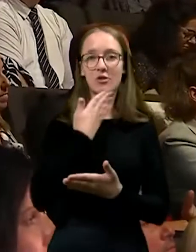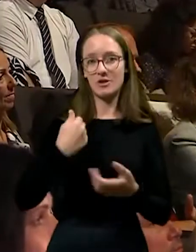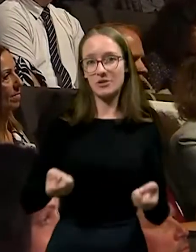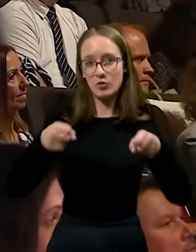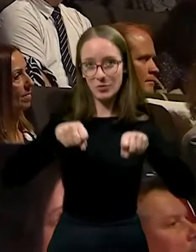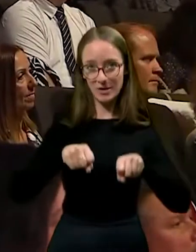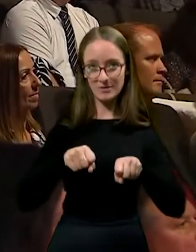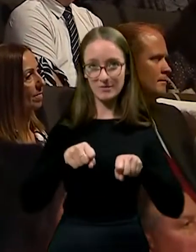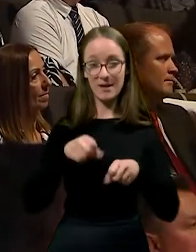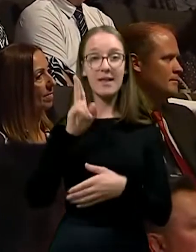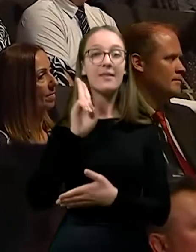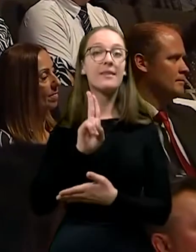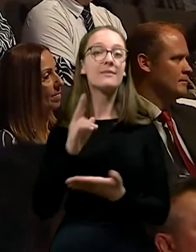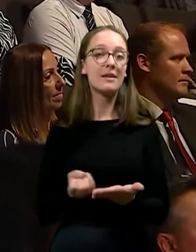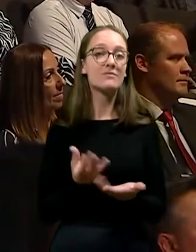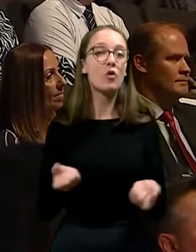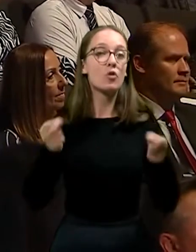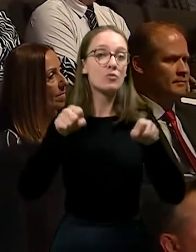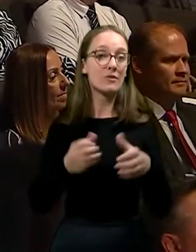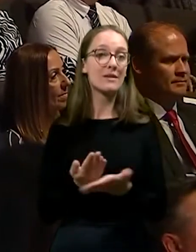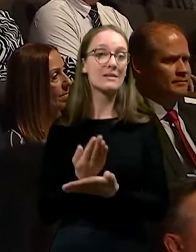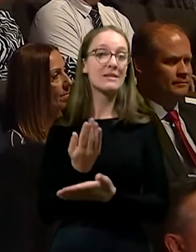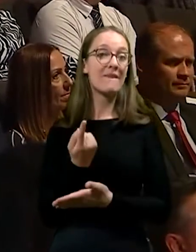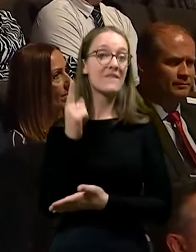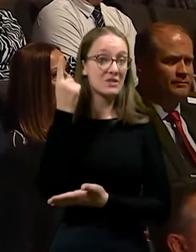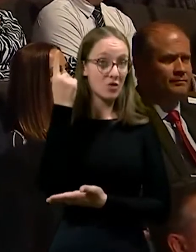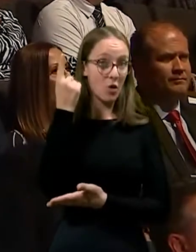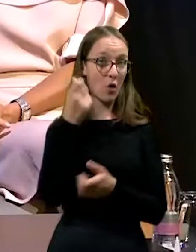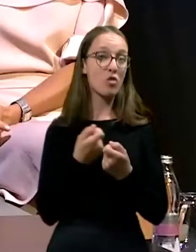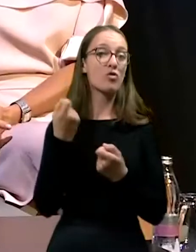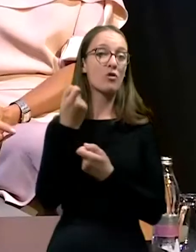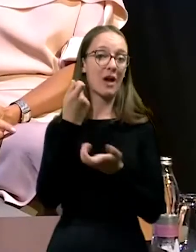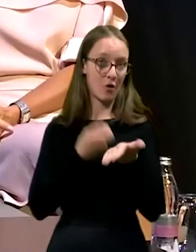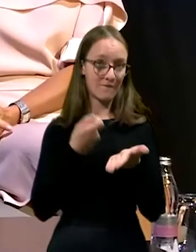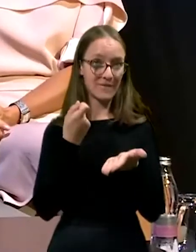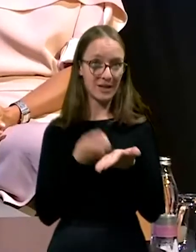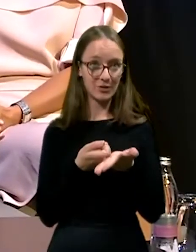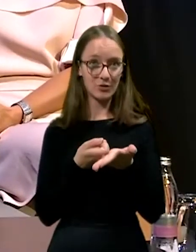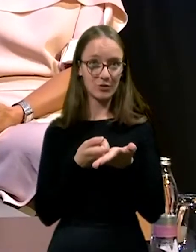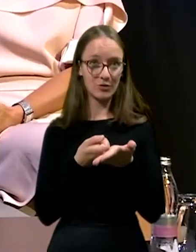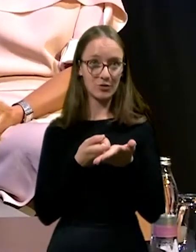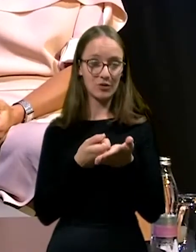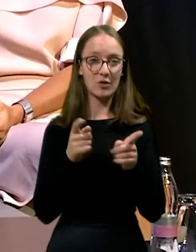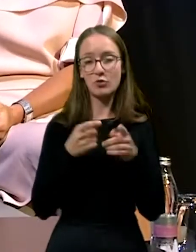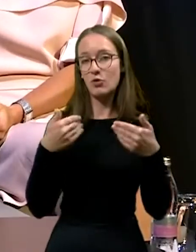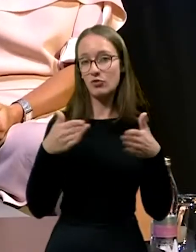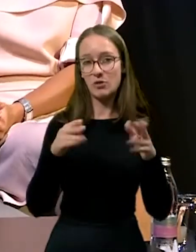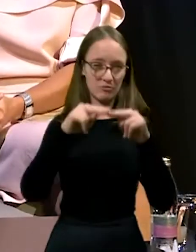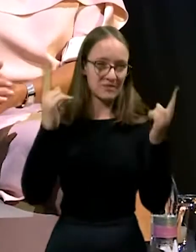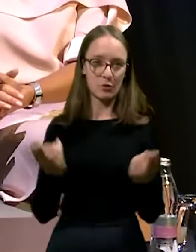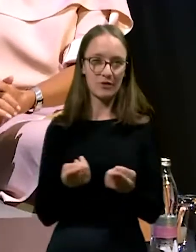Na daljni razvoj gospodarstva z visoko dodano vrednostjo, odprto seveda v svet,